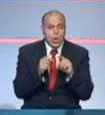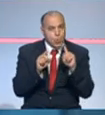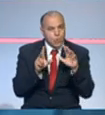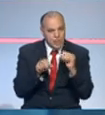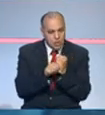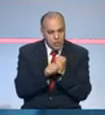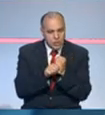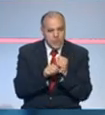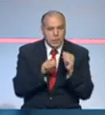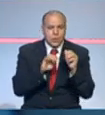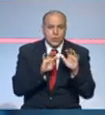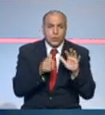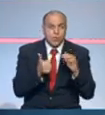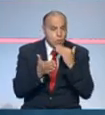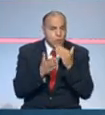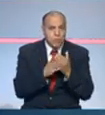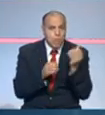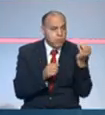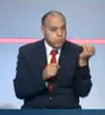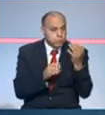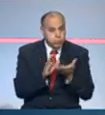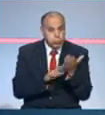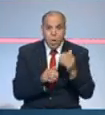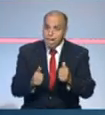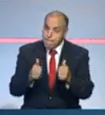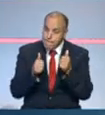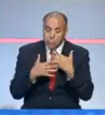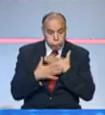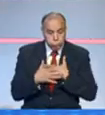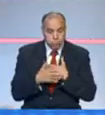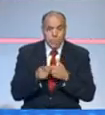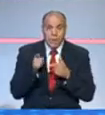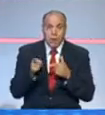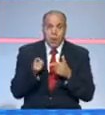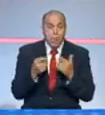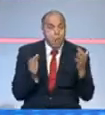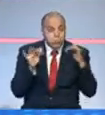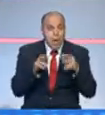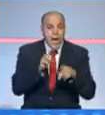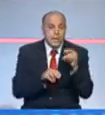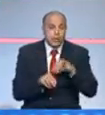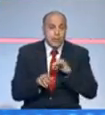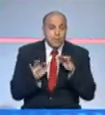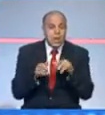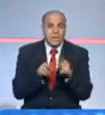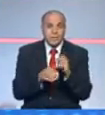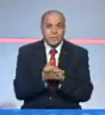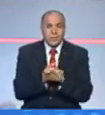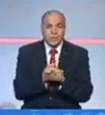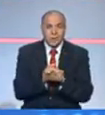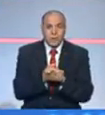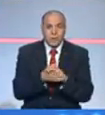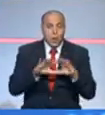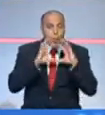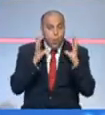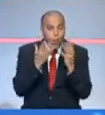-39 اللي هما طلعوا في الرقم وهذه حاجة بها بالنسبة لهم هما وهما اللي مقبلين أكثر من غيرهم على التلقيح وبالنسبة